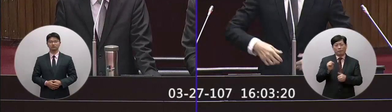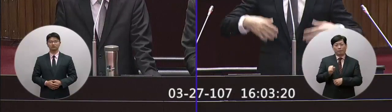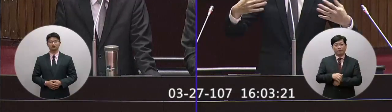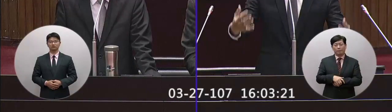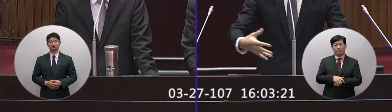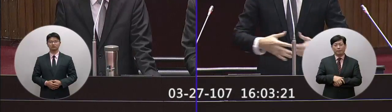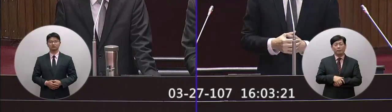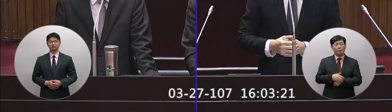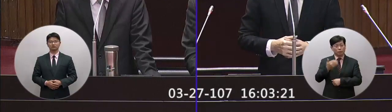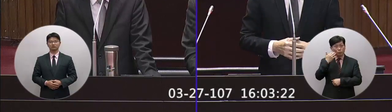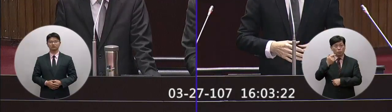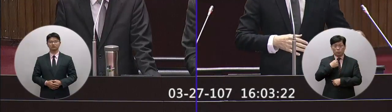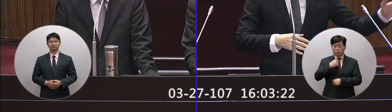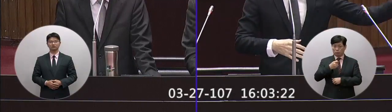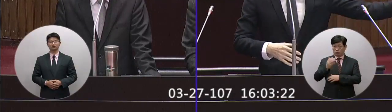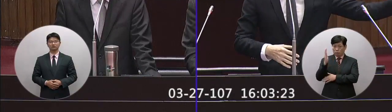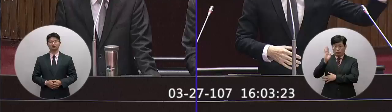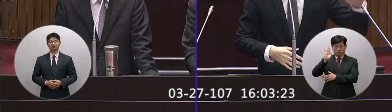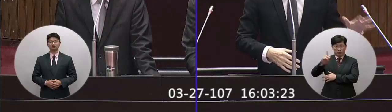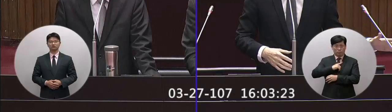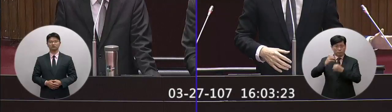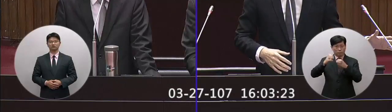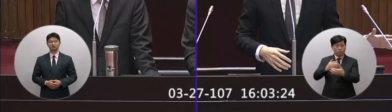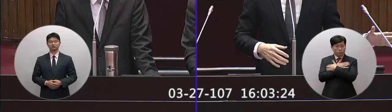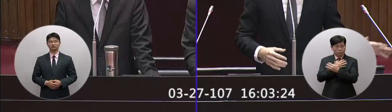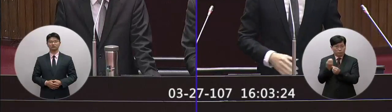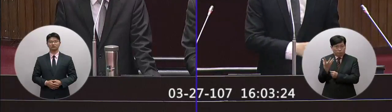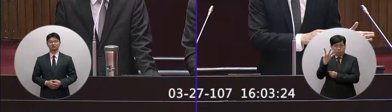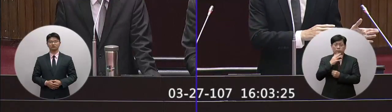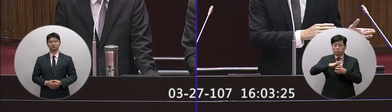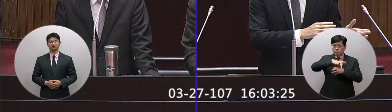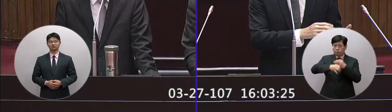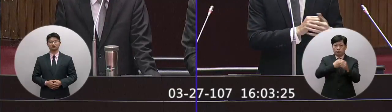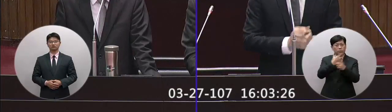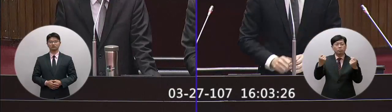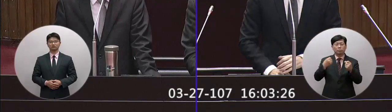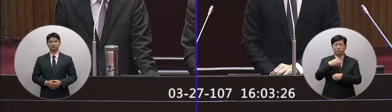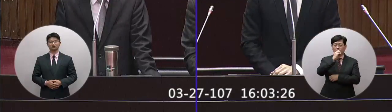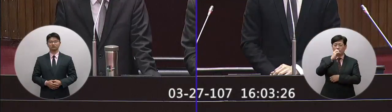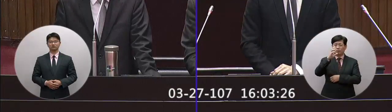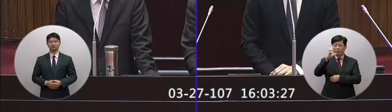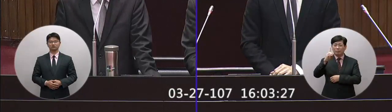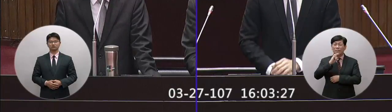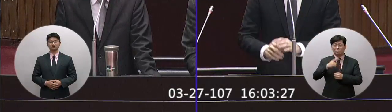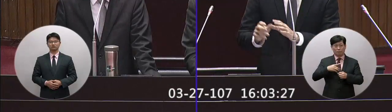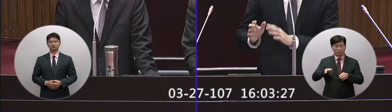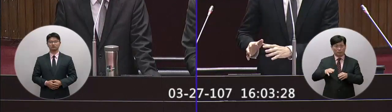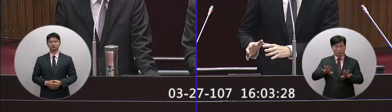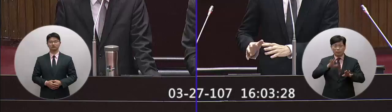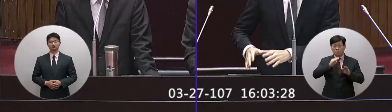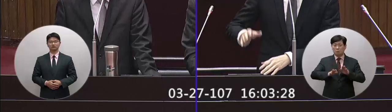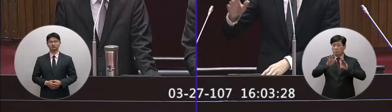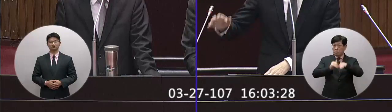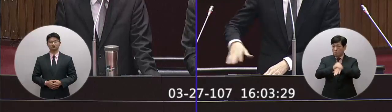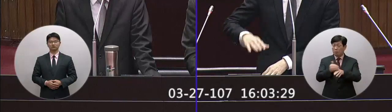制所以說提關這個公有的這個比例是全世界的苦勢經濟這個OECD以開發國家裡面的統